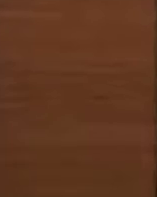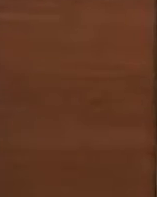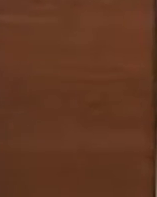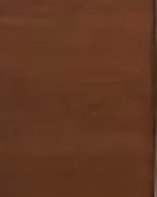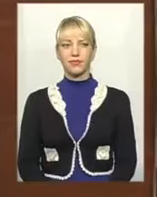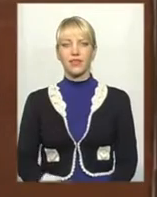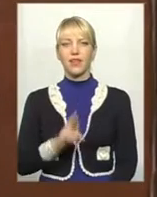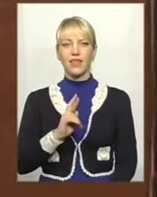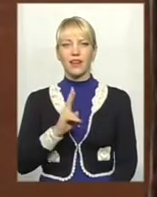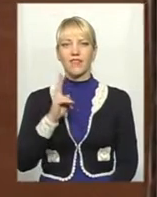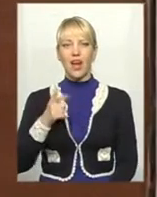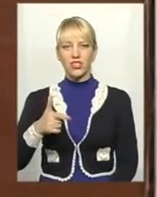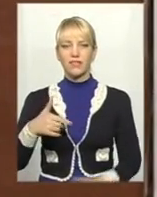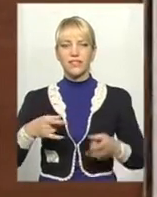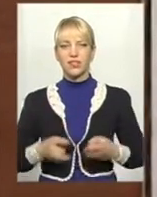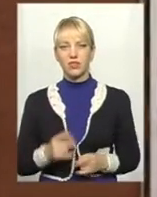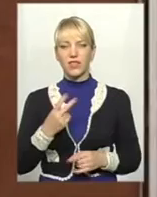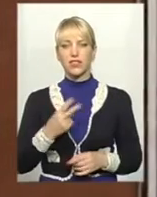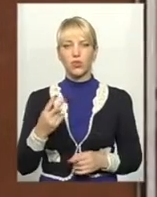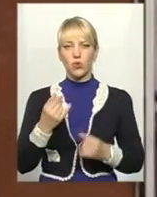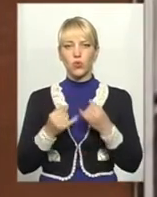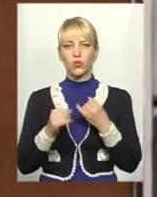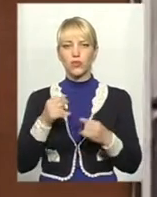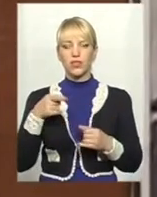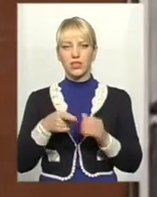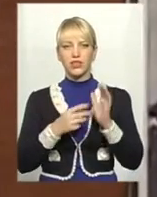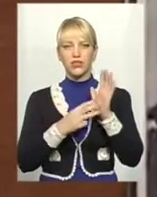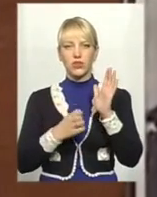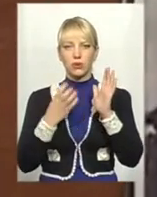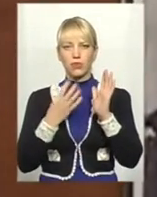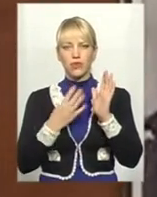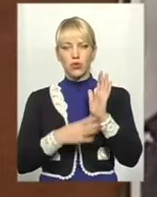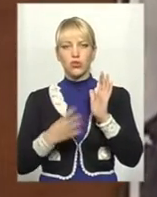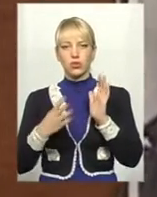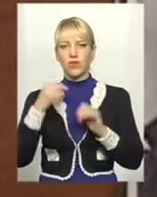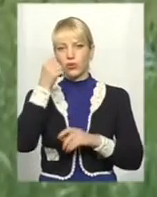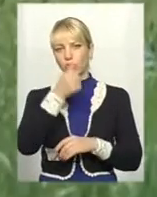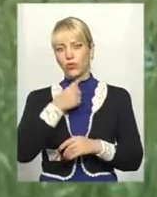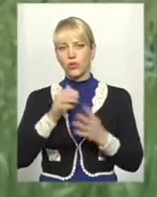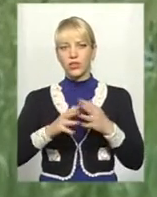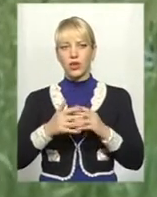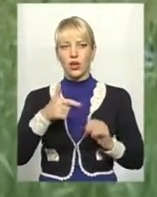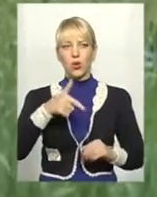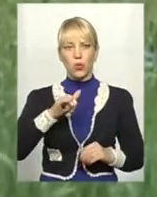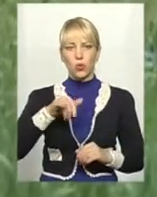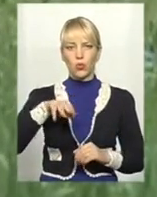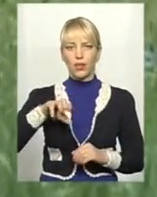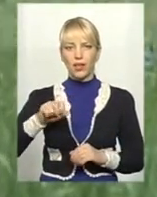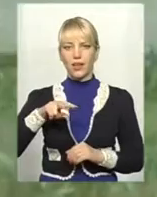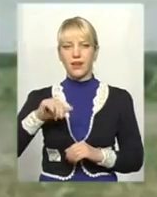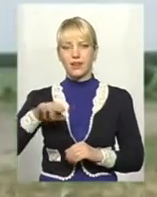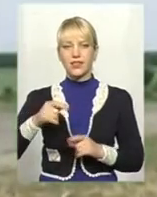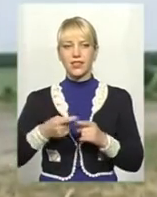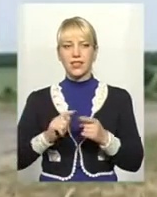Яків Гальчевський народився 22 жовтня 1894 року у селі Гута Літинська. Нині це